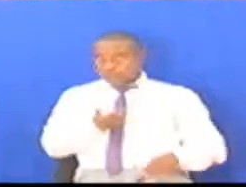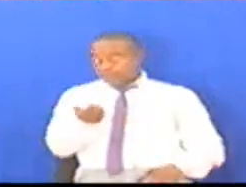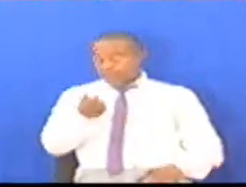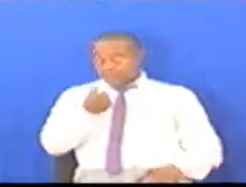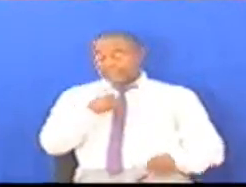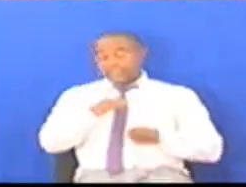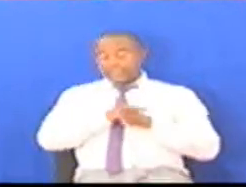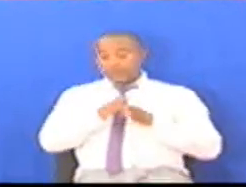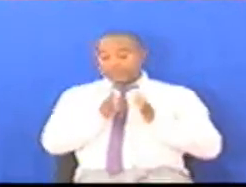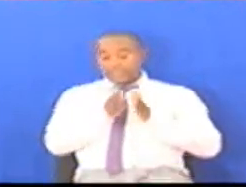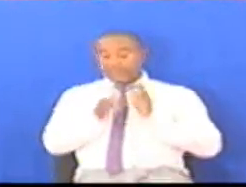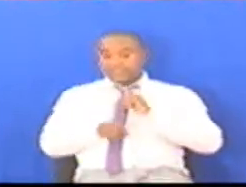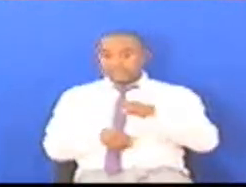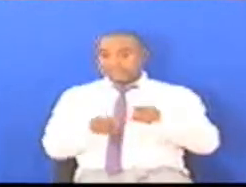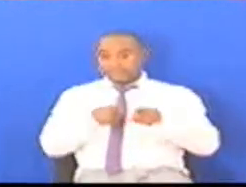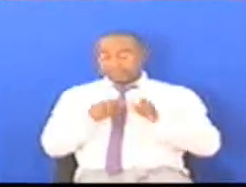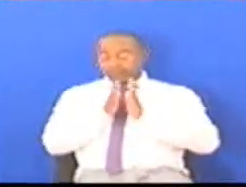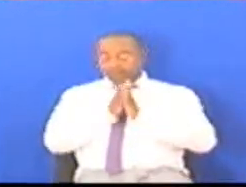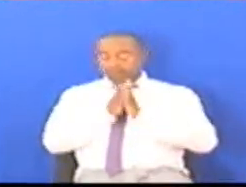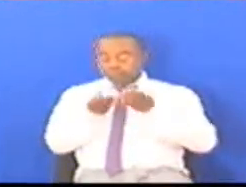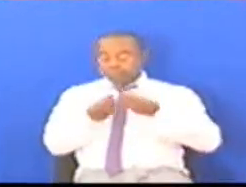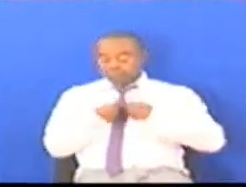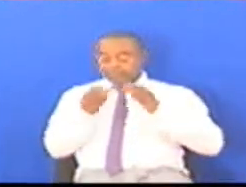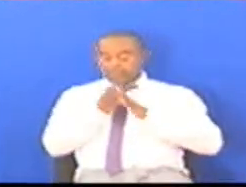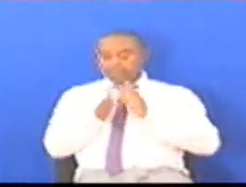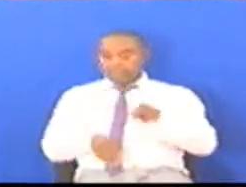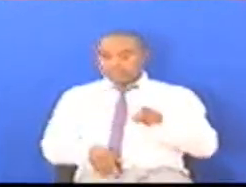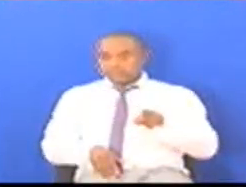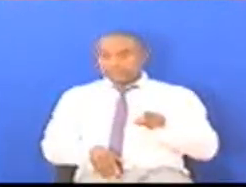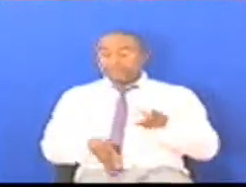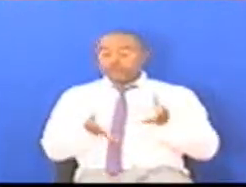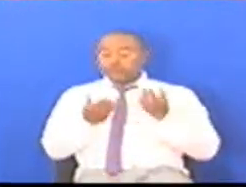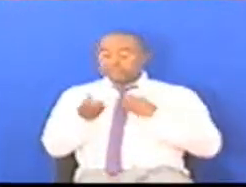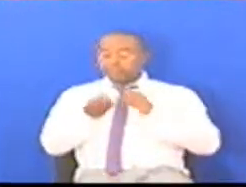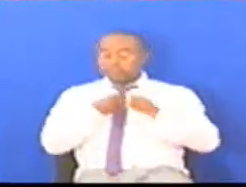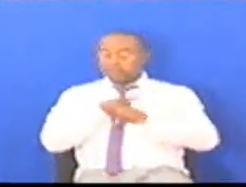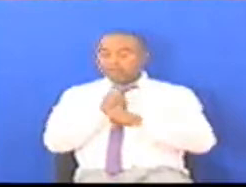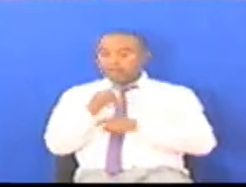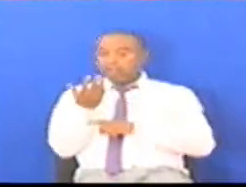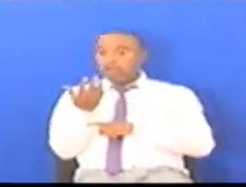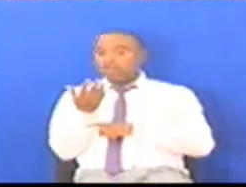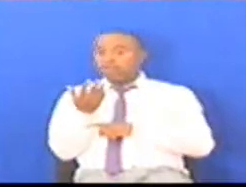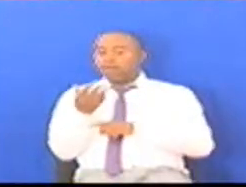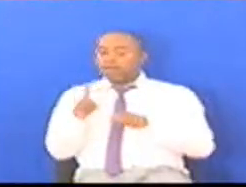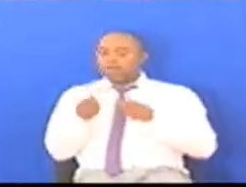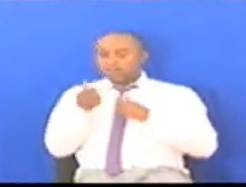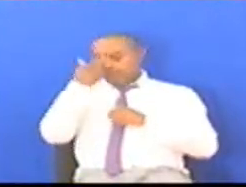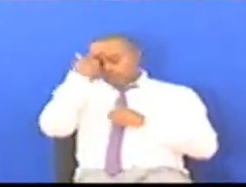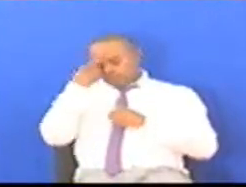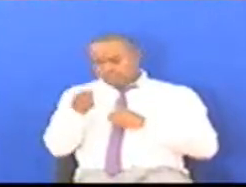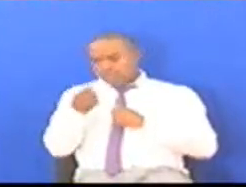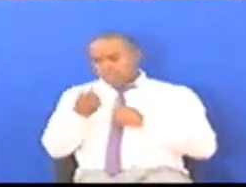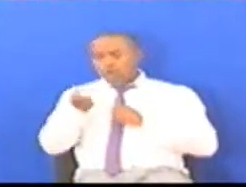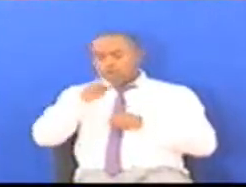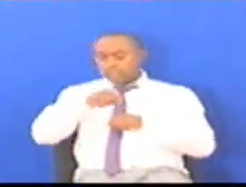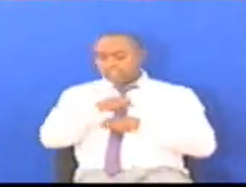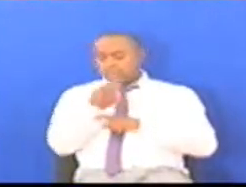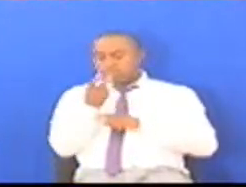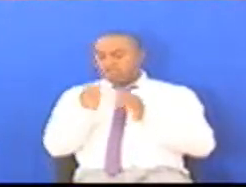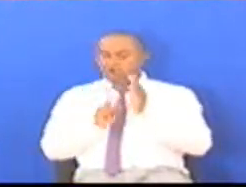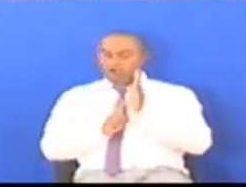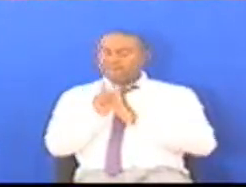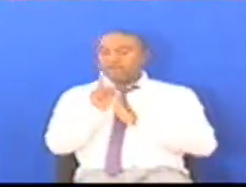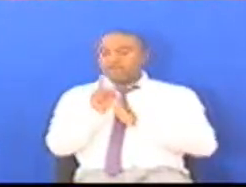atafatia Kwa kunipa nafasi hii Na kwa vile ndakatano Lakina jota nipa Bili zaidi